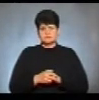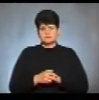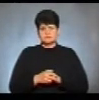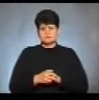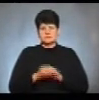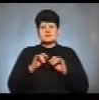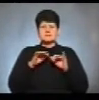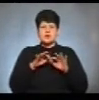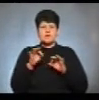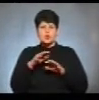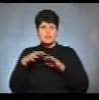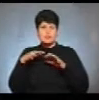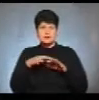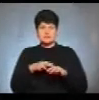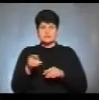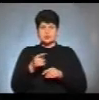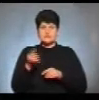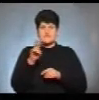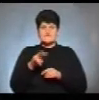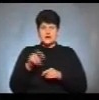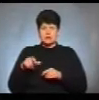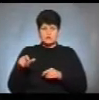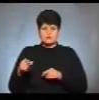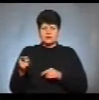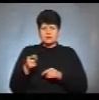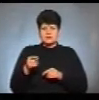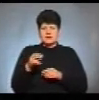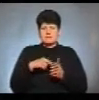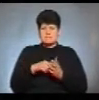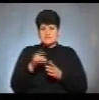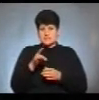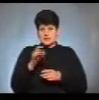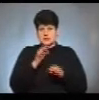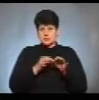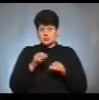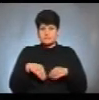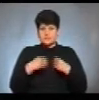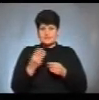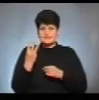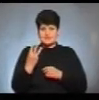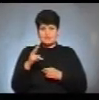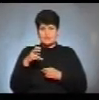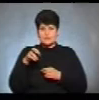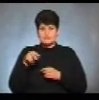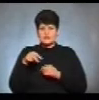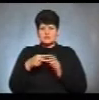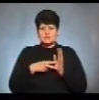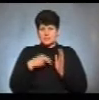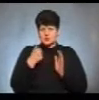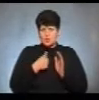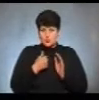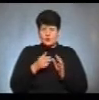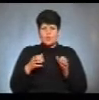Справу про напади на тернопільських валютників до Тернопільського міськрайонного суду передали 3 липня 2017 року.